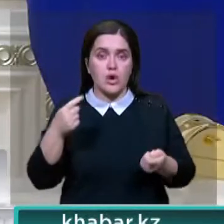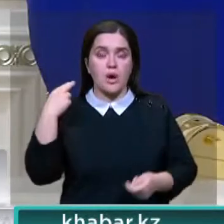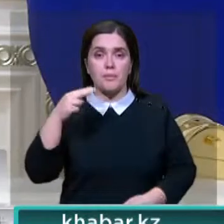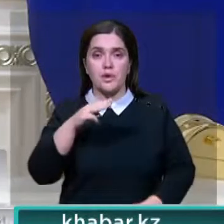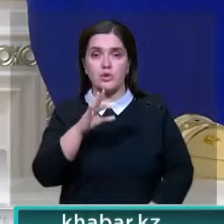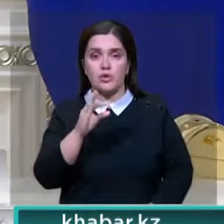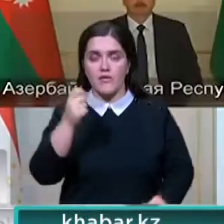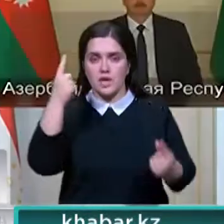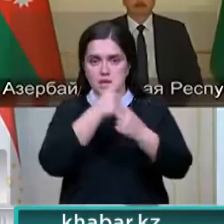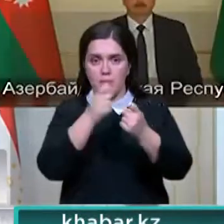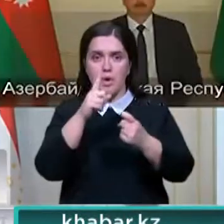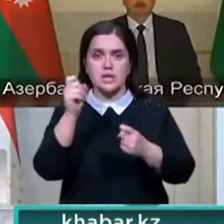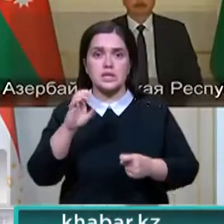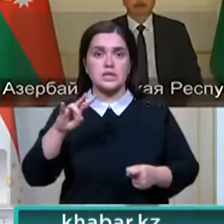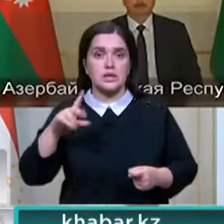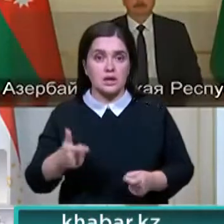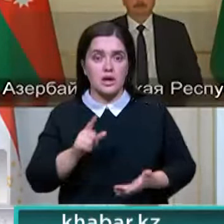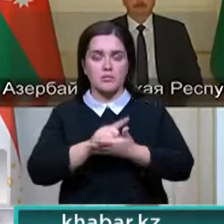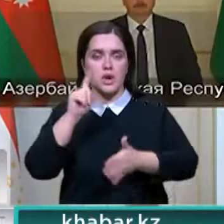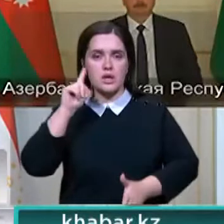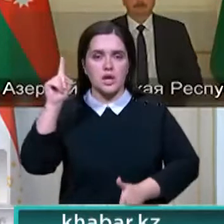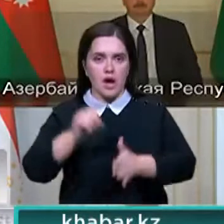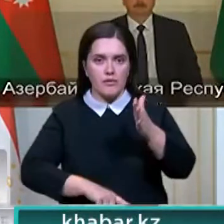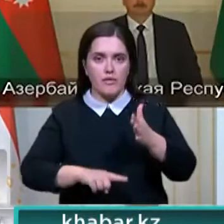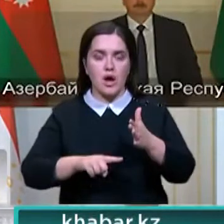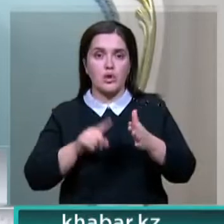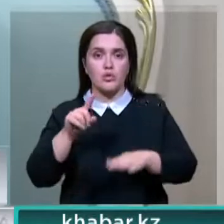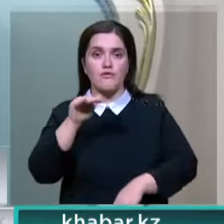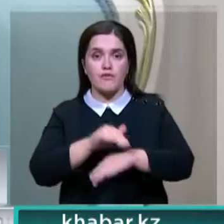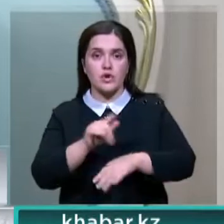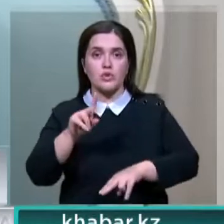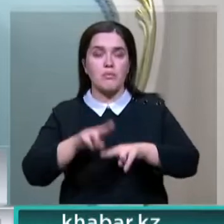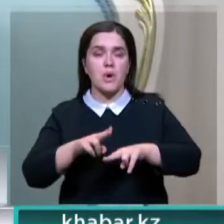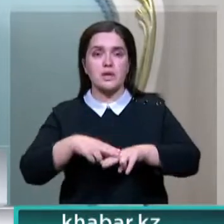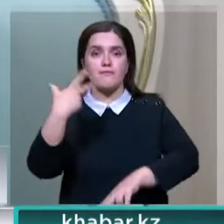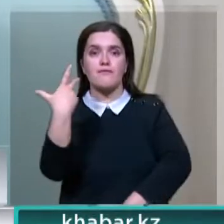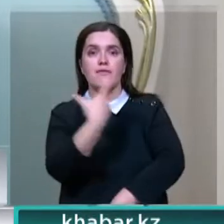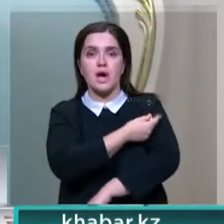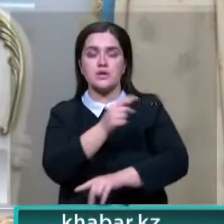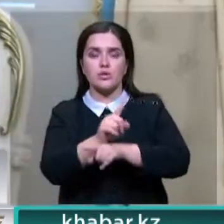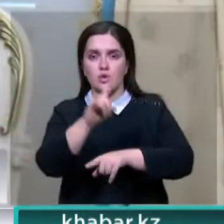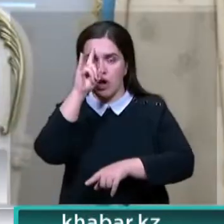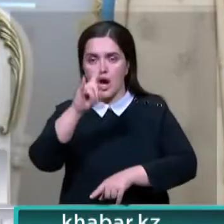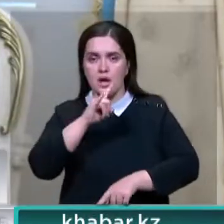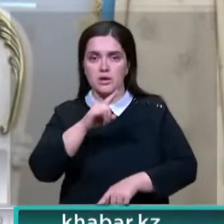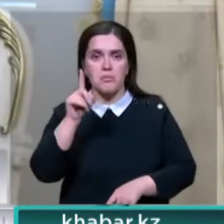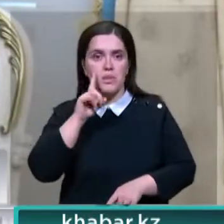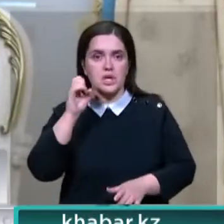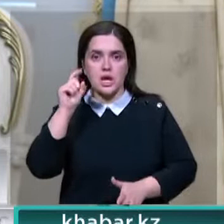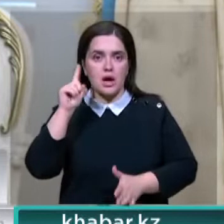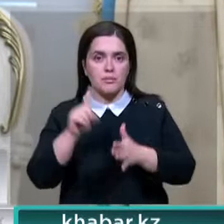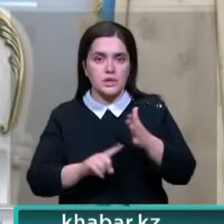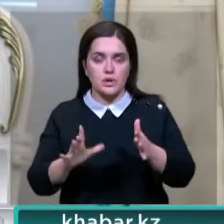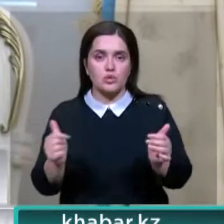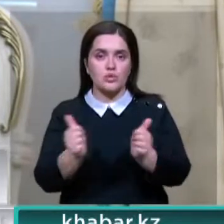своим коллегам, что за Сотружеством должно стоять доверие, а тот факт, что паспорта вакцинации, в том числе казахстанские, пока не признают